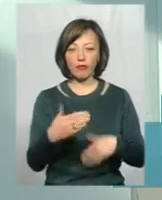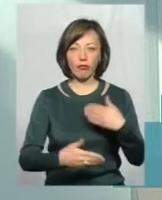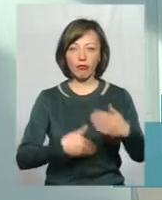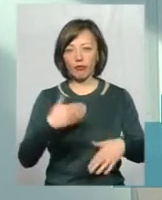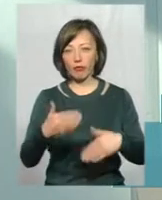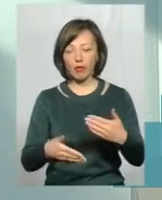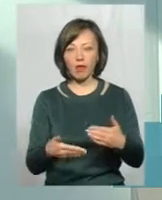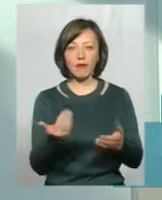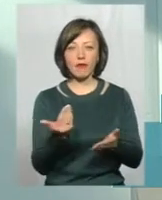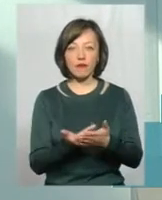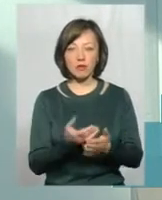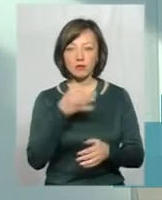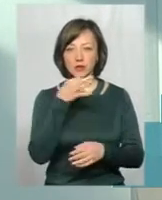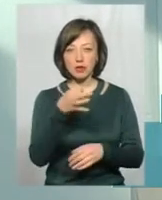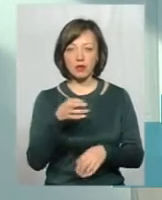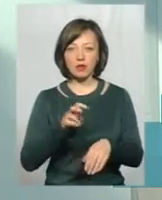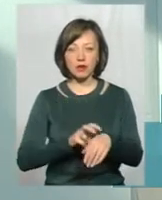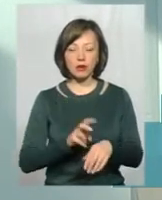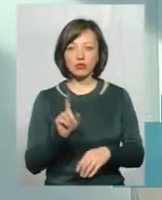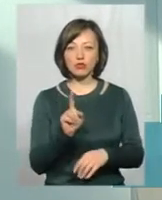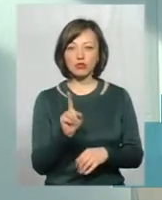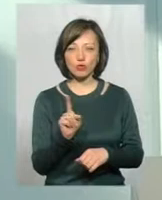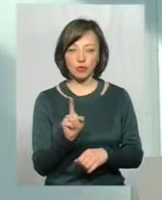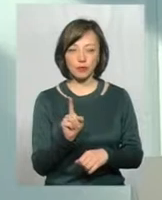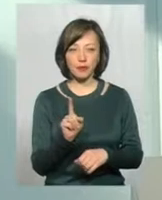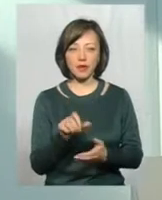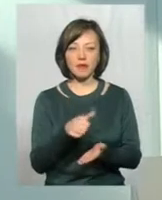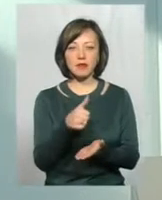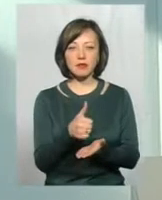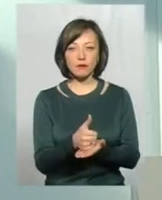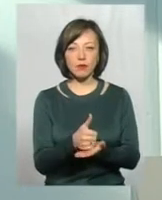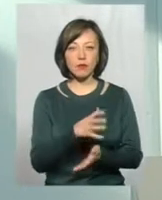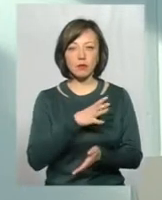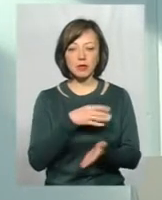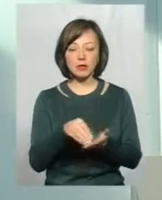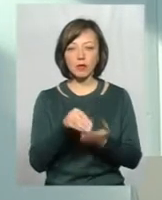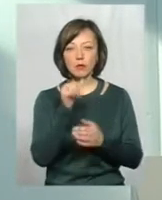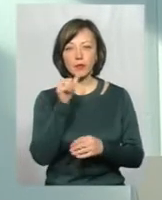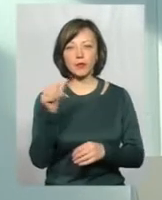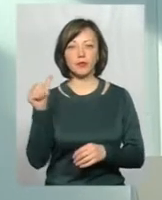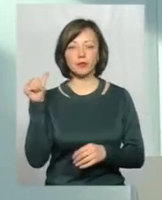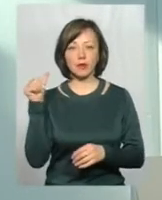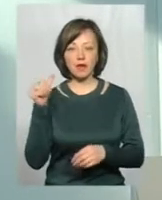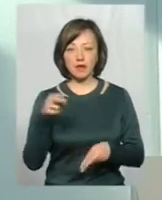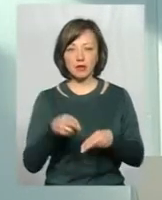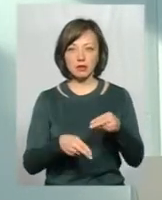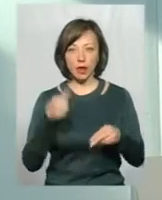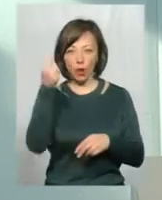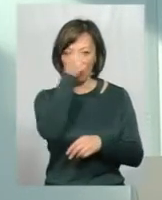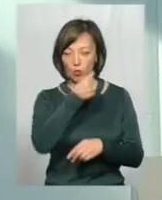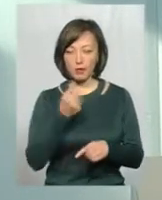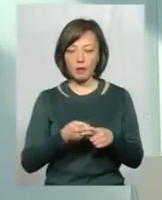Ось вже сказав епідеміолог нам, що в основному був закуплений в прошому році туберкулін в кінці року.